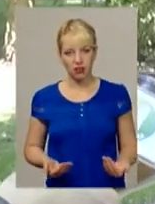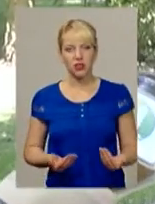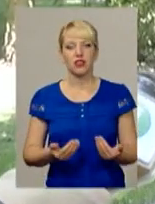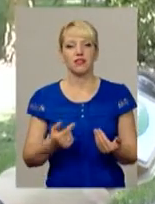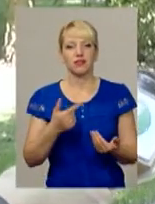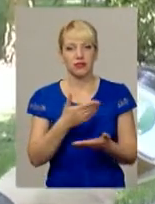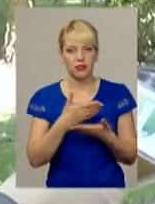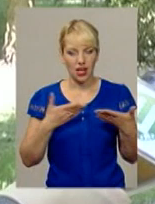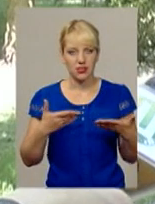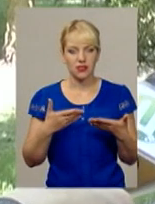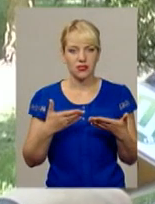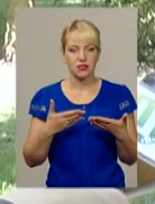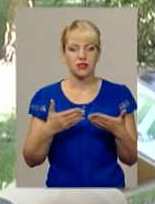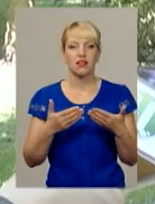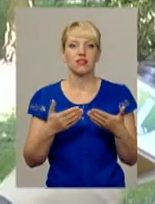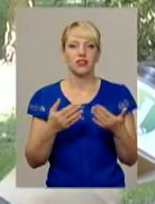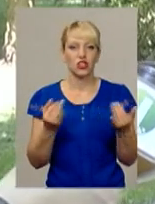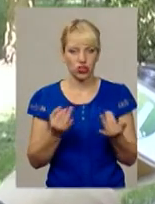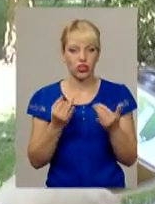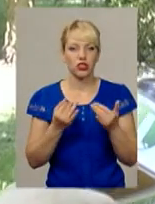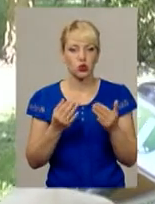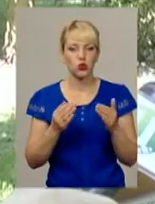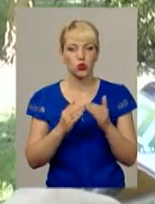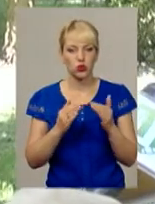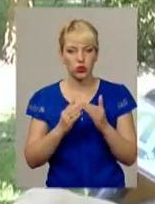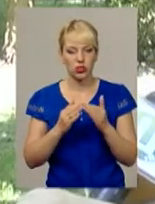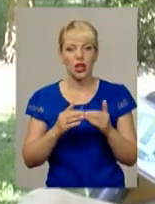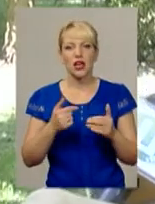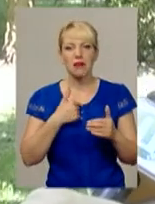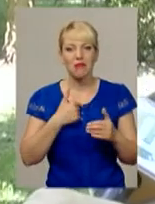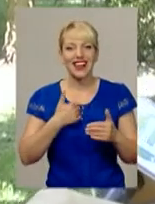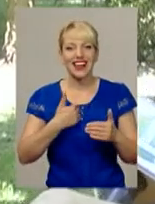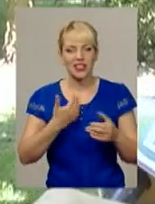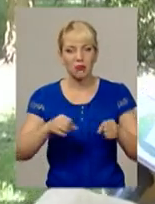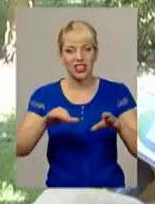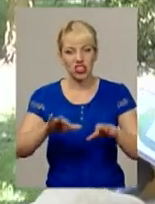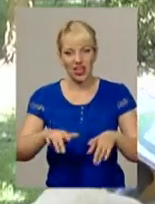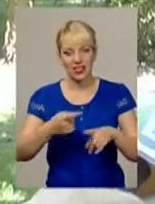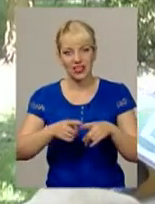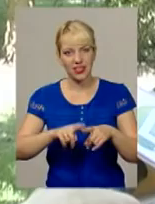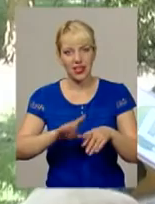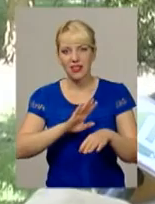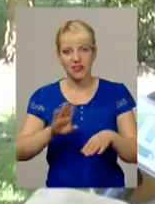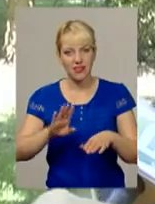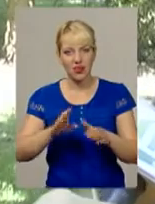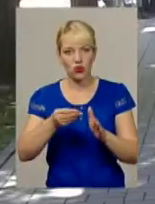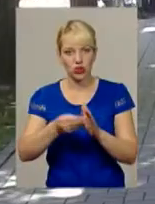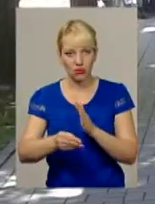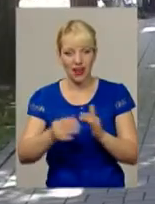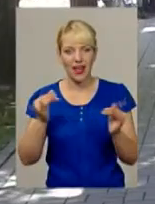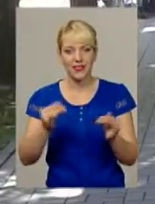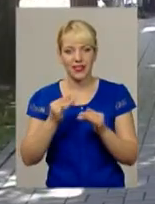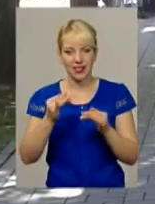Але ми хочемо, звісно, їх вирішити, не ущемляя інтересів, гражданів міста Хмельницька.